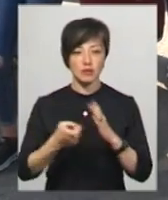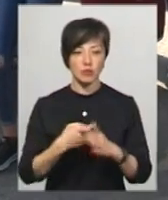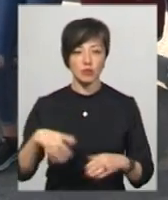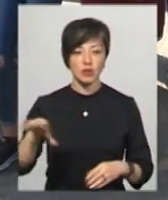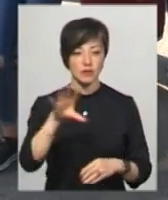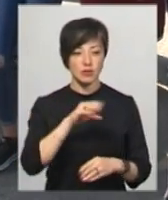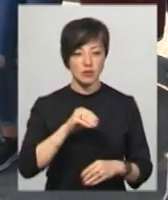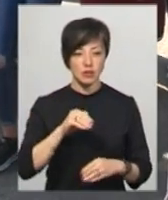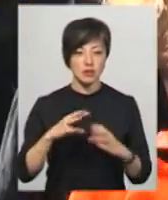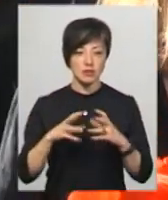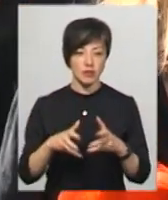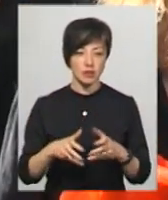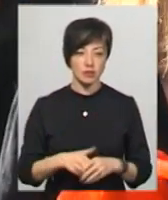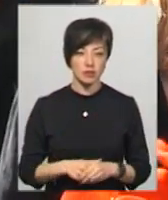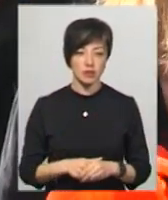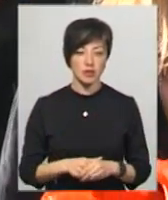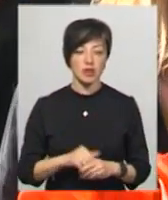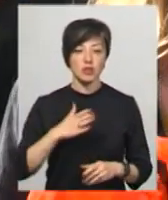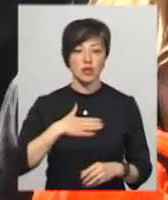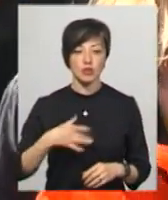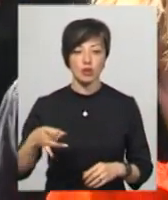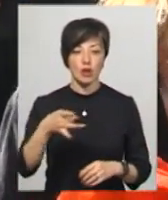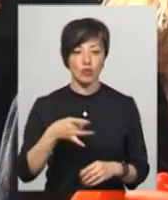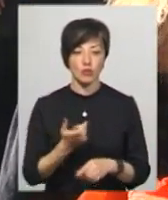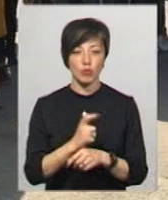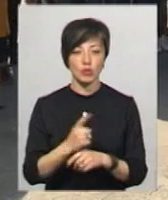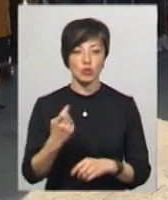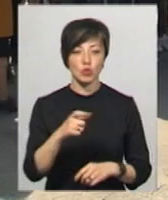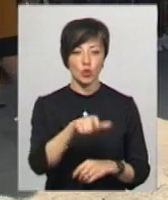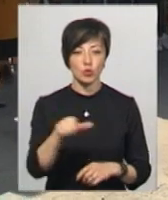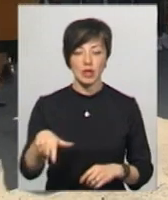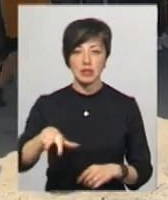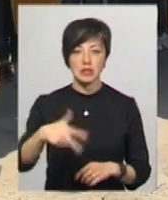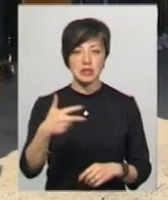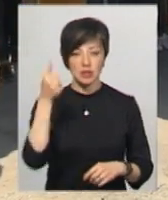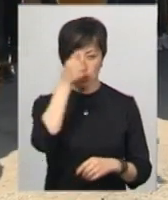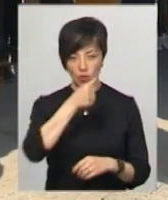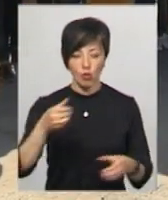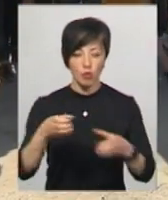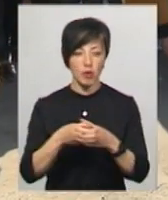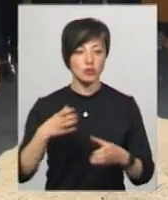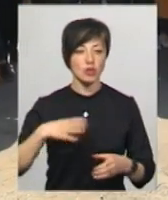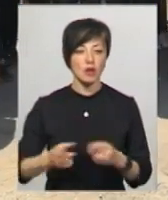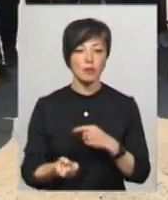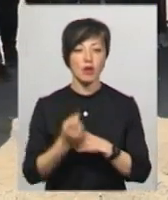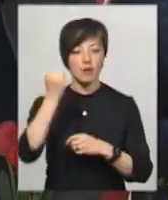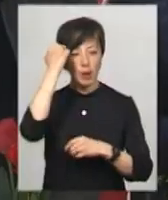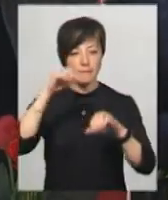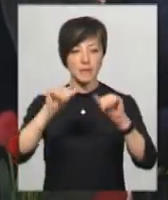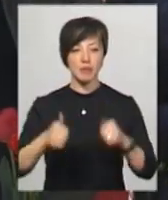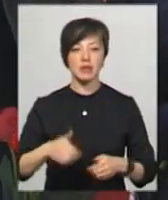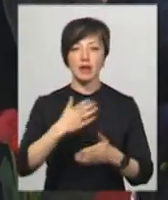весь світ. З нашого району було понад 100 людей. 33 роки Литичевська громада чекала на появу пам'ятника